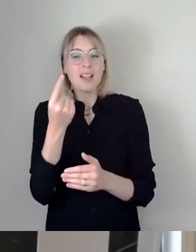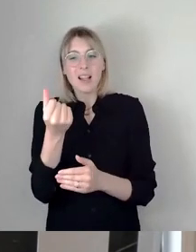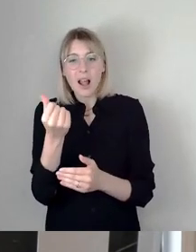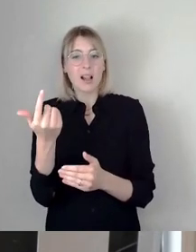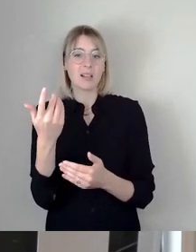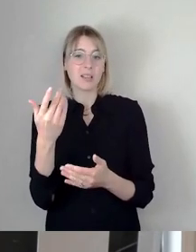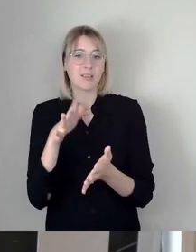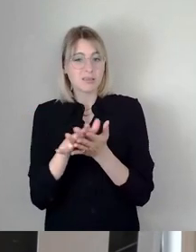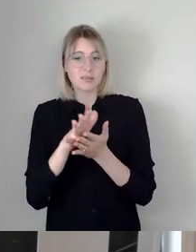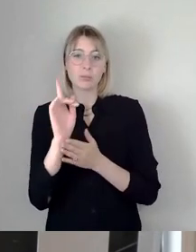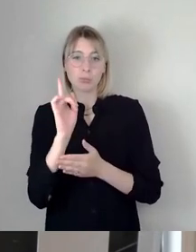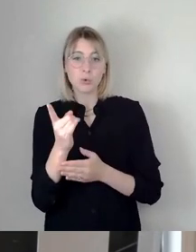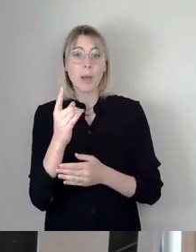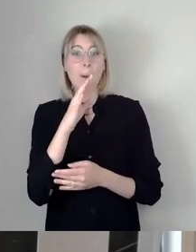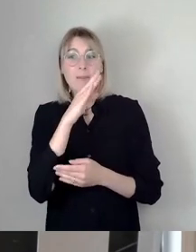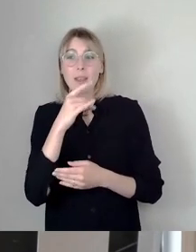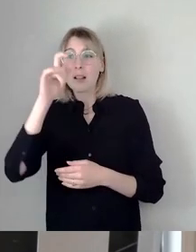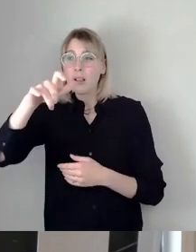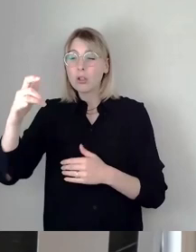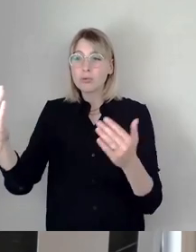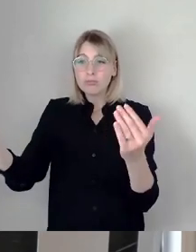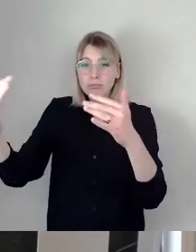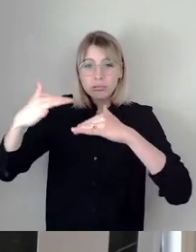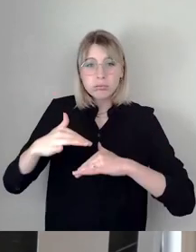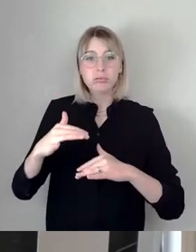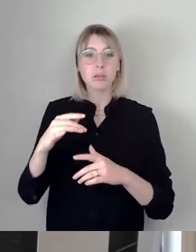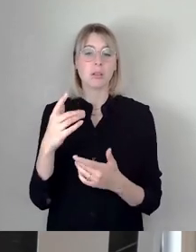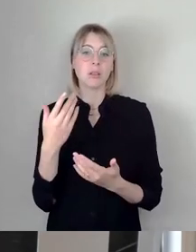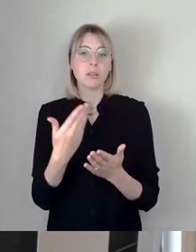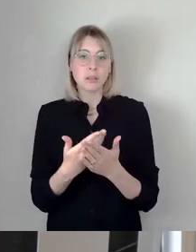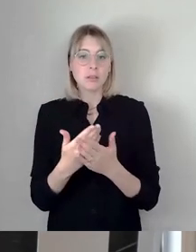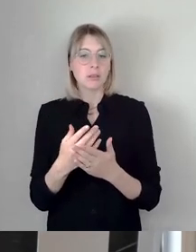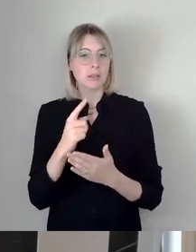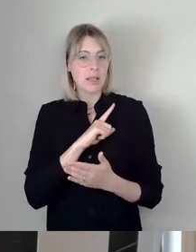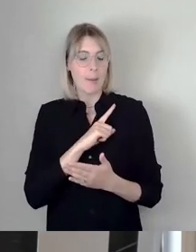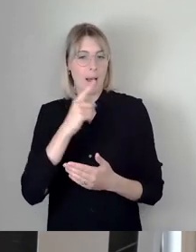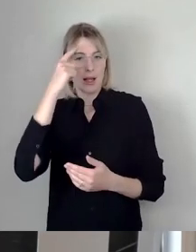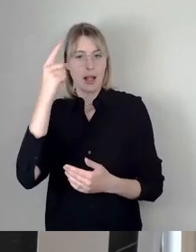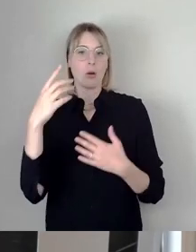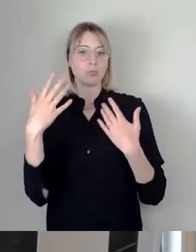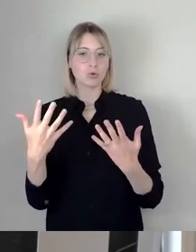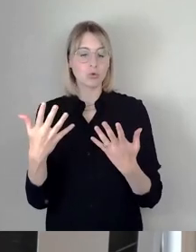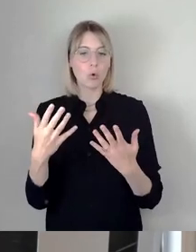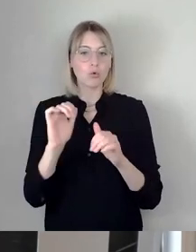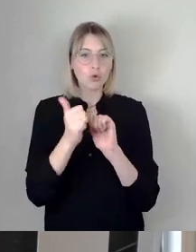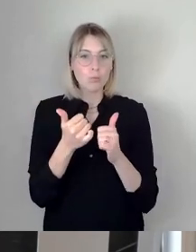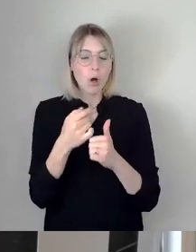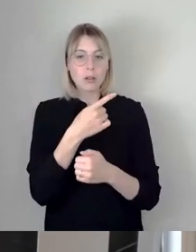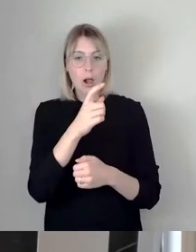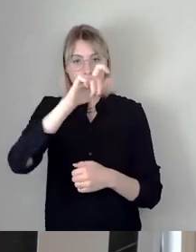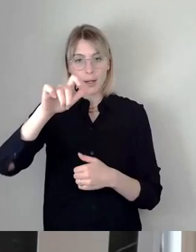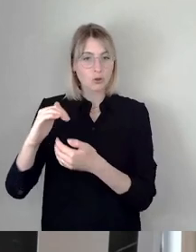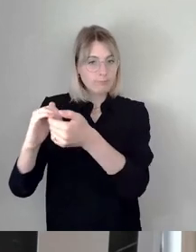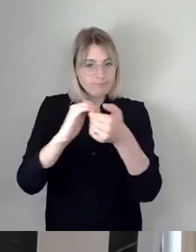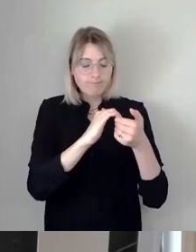ziemlich viele Menschen in unsere Stadt. Ich bin der festen Überzeugung, Sport verbindet Menschen und auch die Finals werden